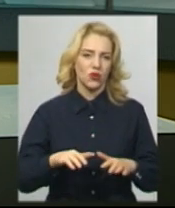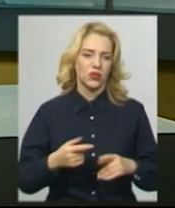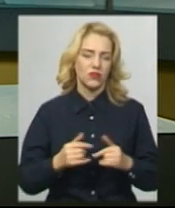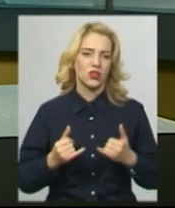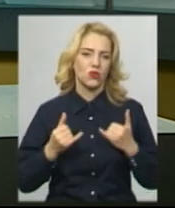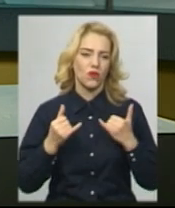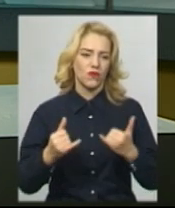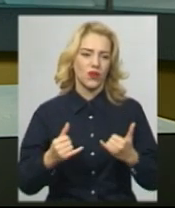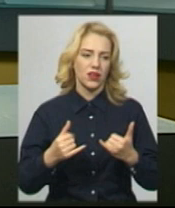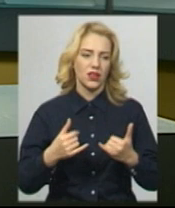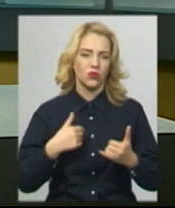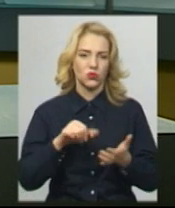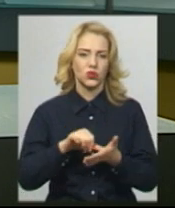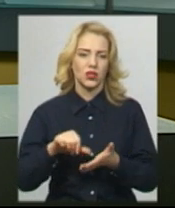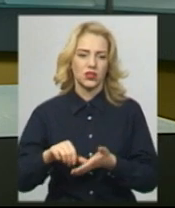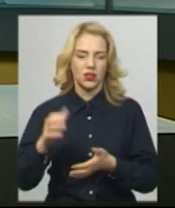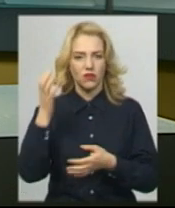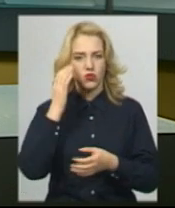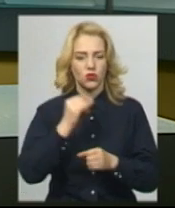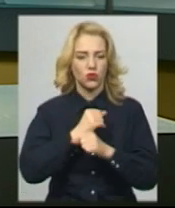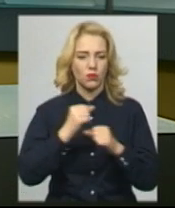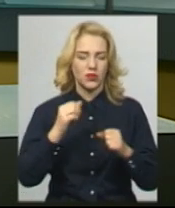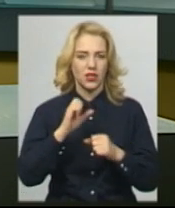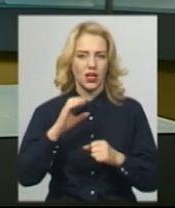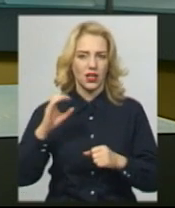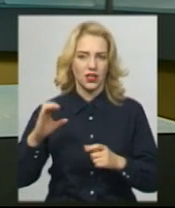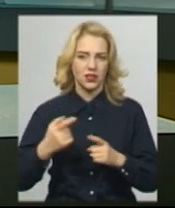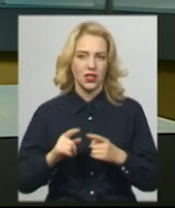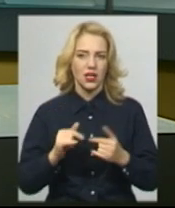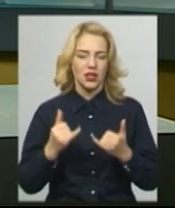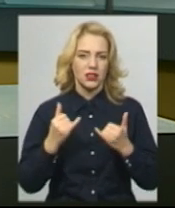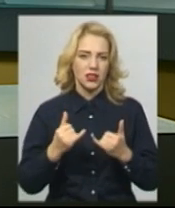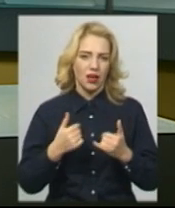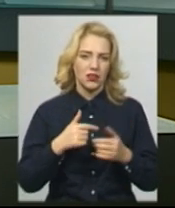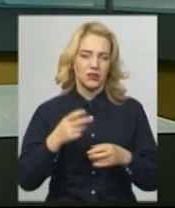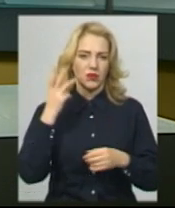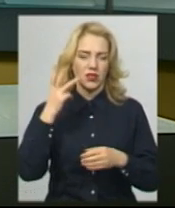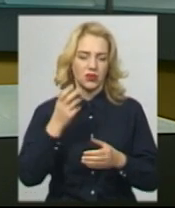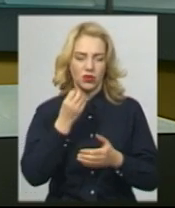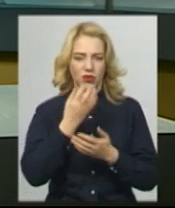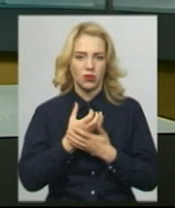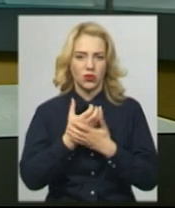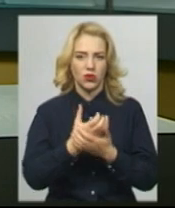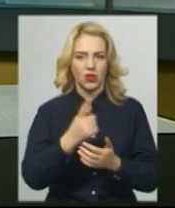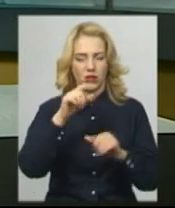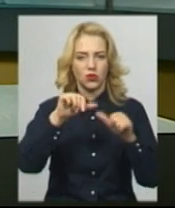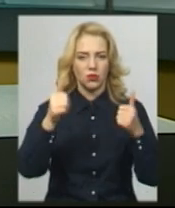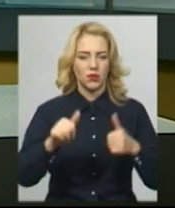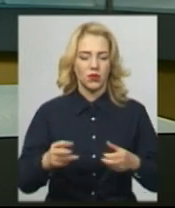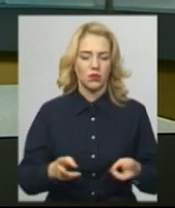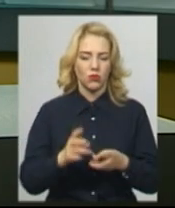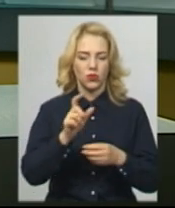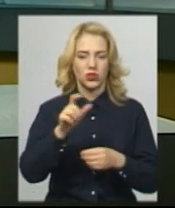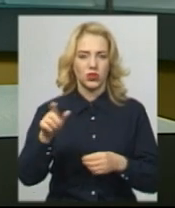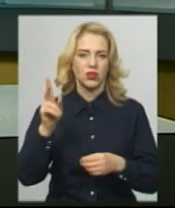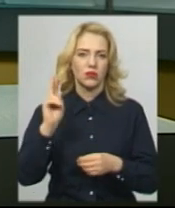ліквідації аварії на Чорнобильській АЕС. Зокрема, сьогодні в Хмельницькому поклали квіти до пам'ятника героям-пожежникам, які врятували